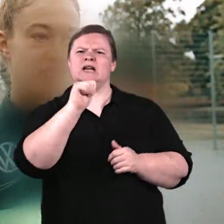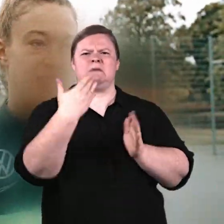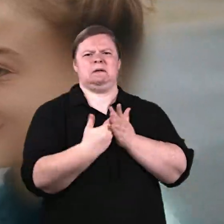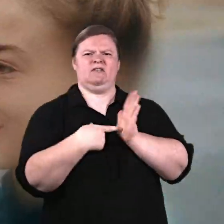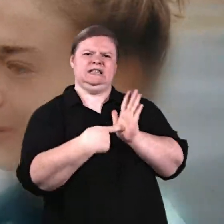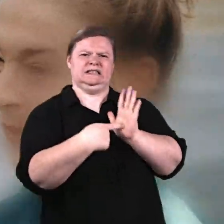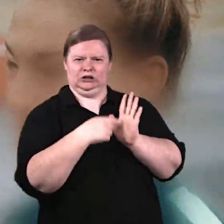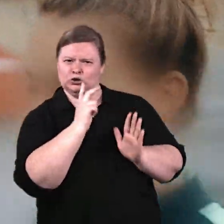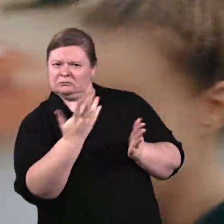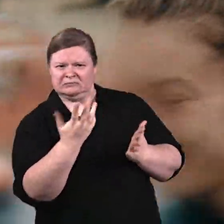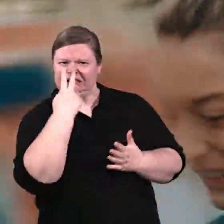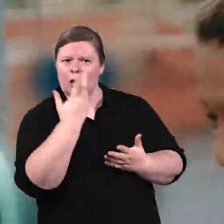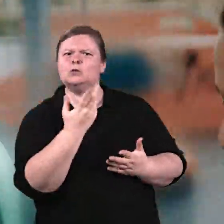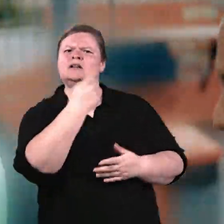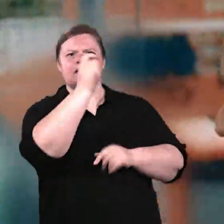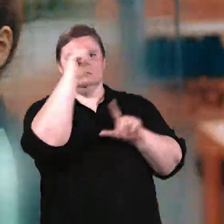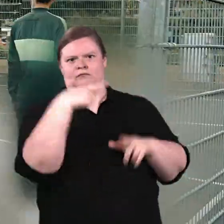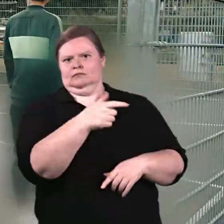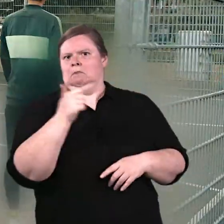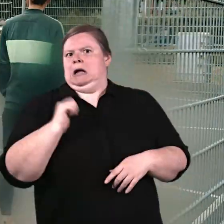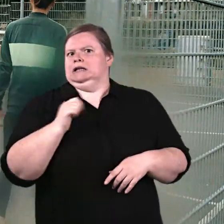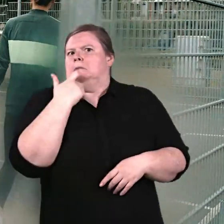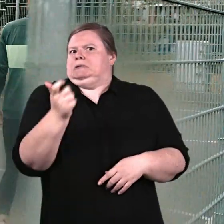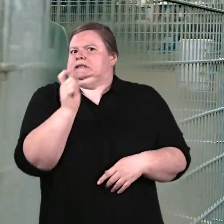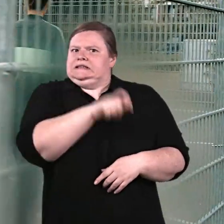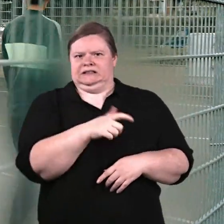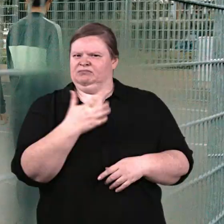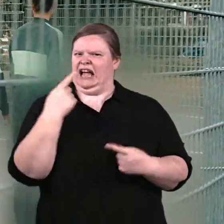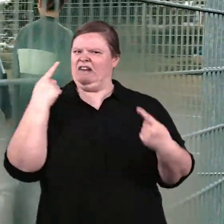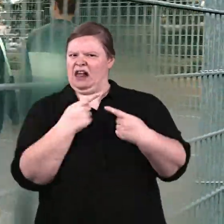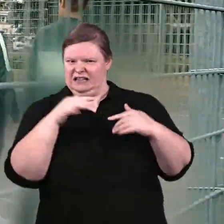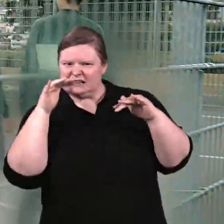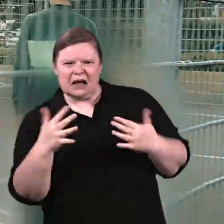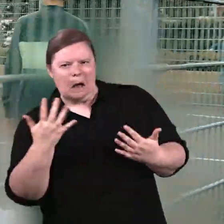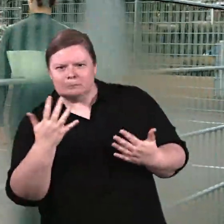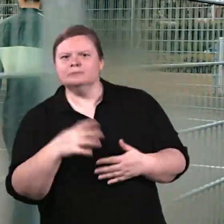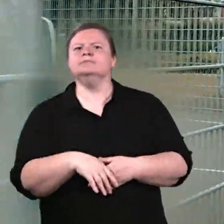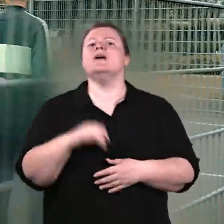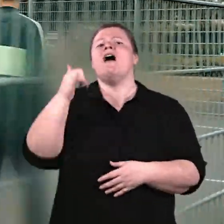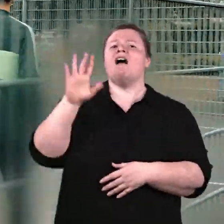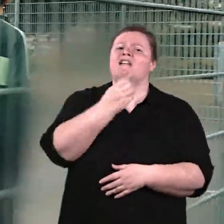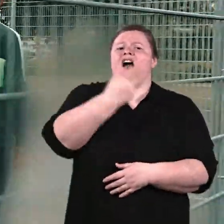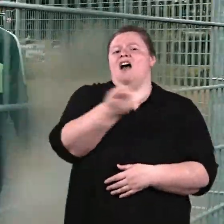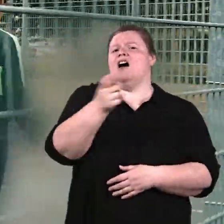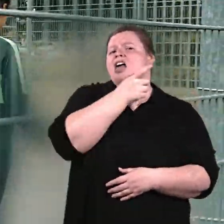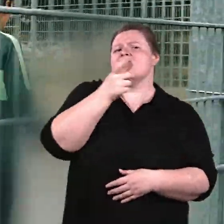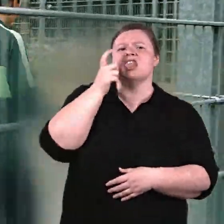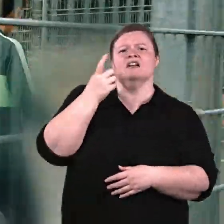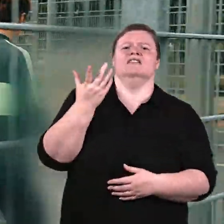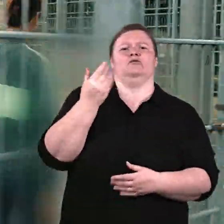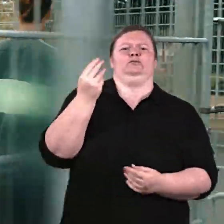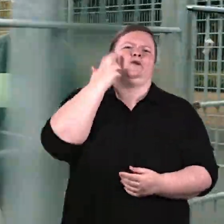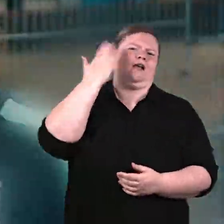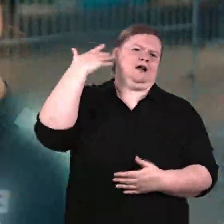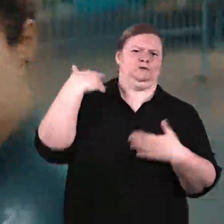Dann dachten die erst mal so, Mädchen, giftig. Gab es da nie so Rivalität? Die hatten ja immer eine große Klappe. Also in einem bestimmten Alter ist es